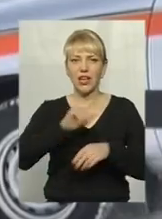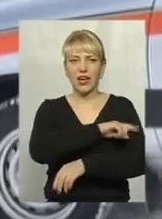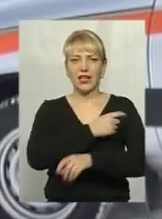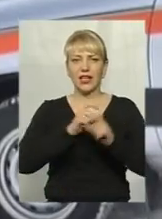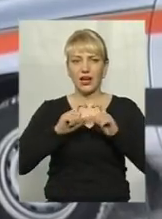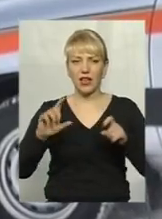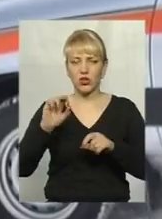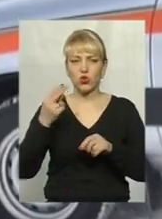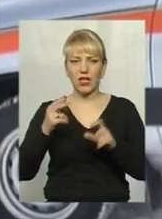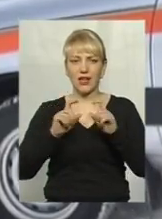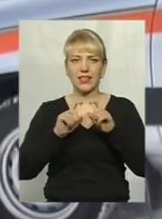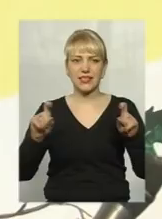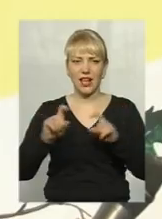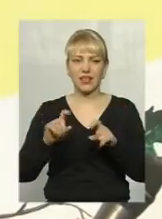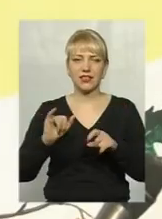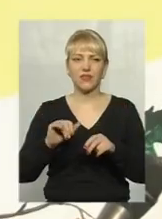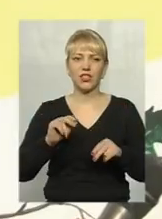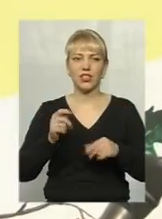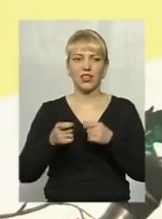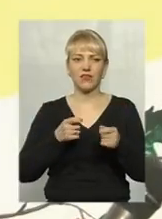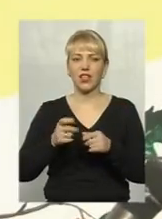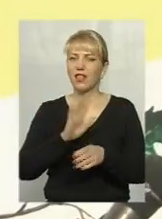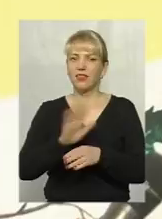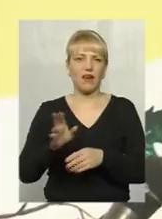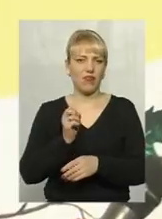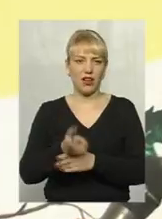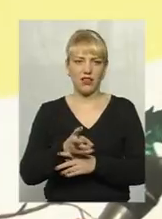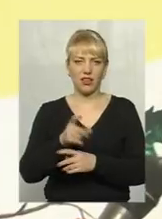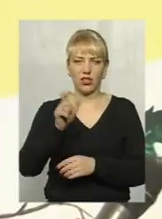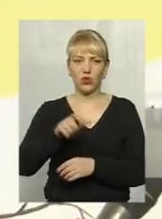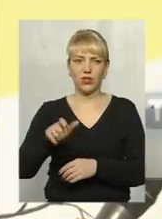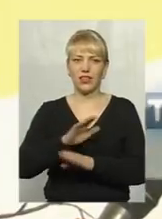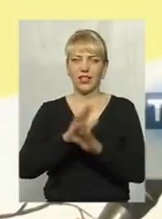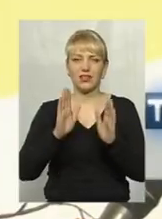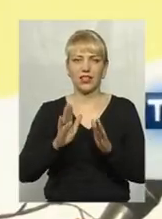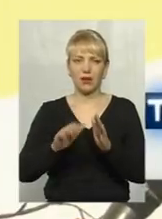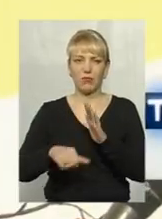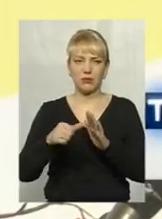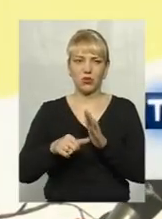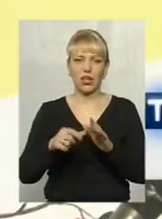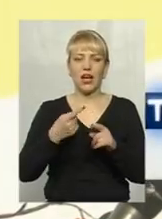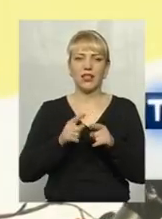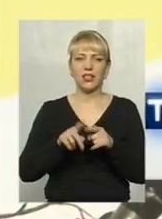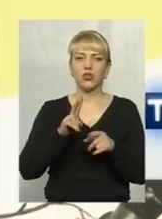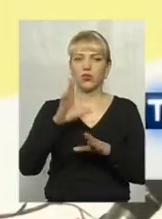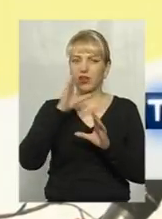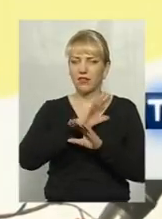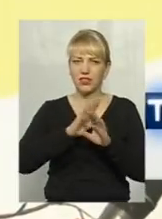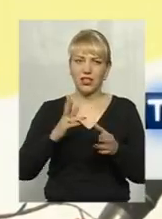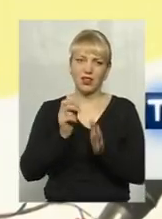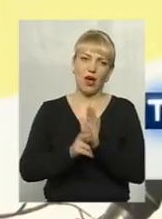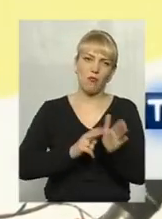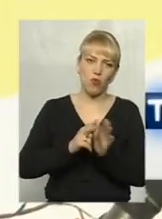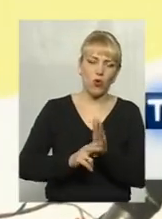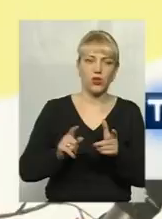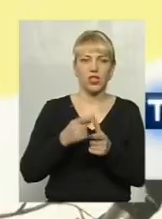закладів та керівників підприємств. Не виганяти людей, не тільки безпритумних, а тих, хто не спів на поїзд,